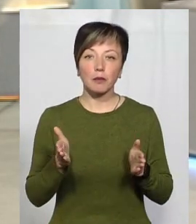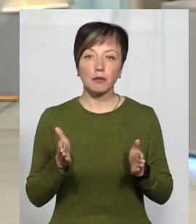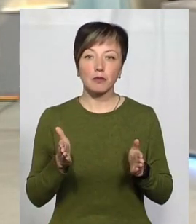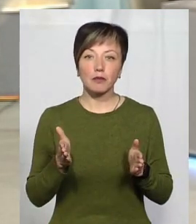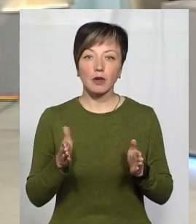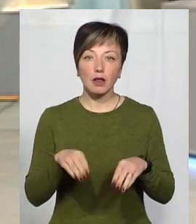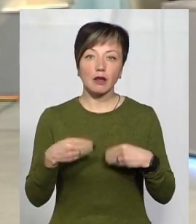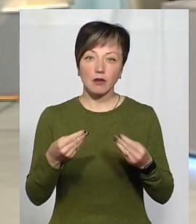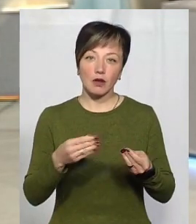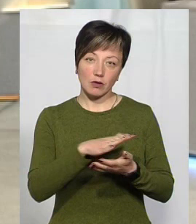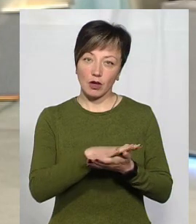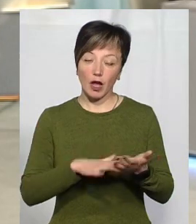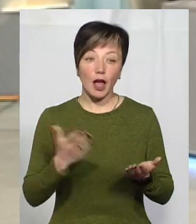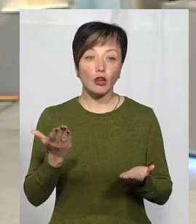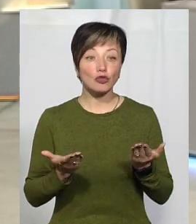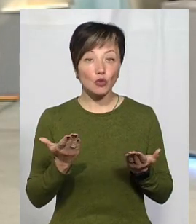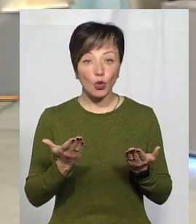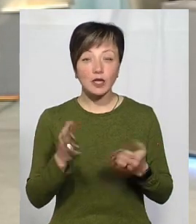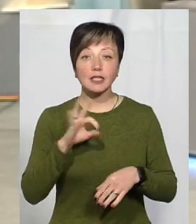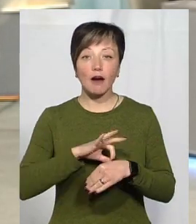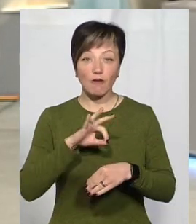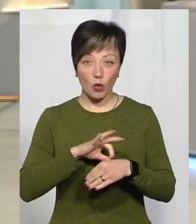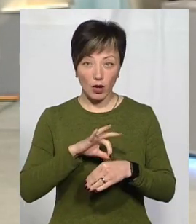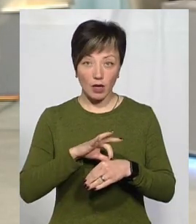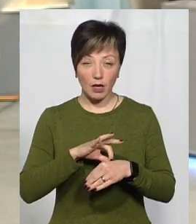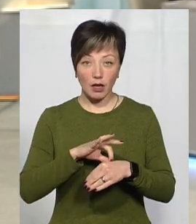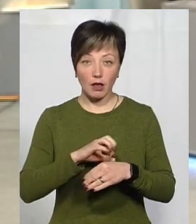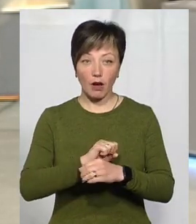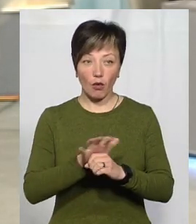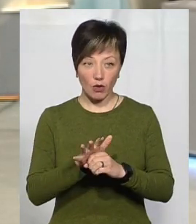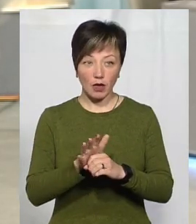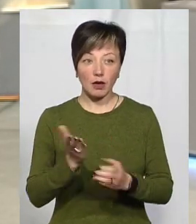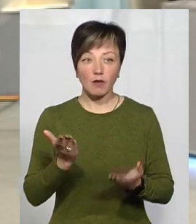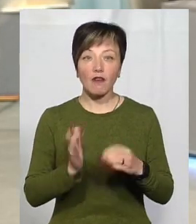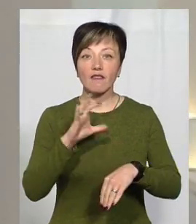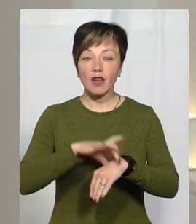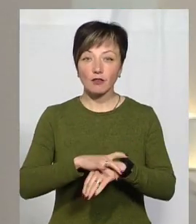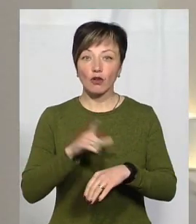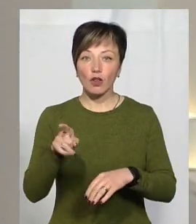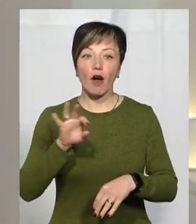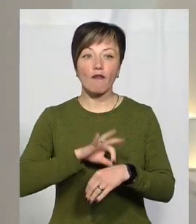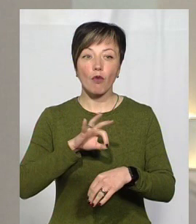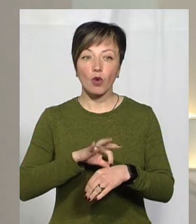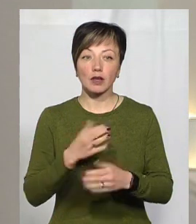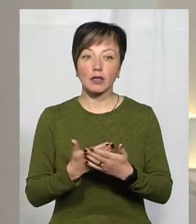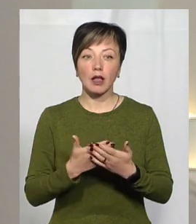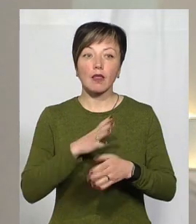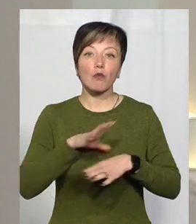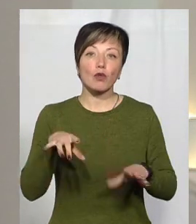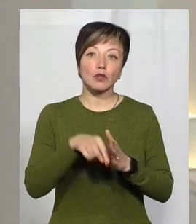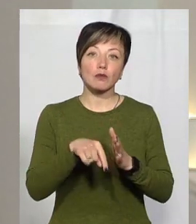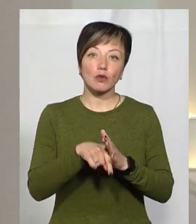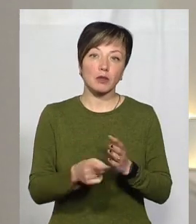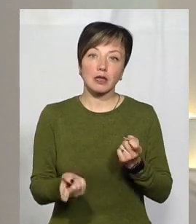Будемо надавати далі, якщо захворіє. Ну, якщо виявиться, що вона хвора, не було